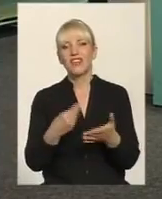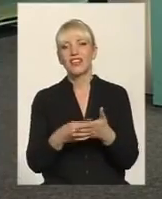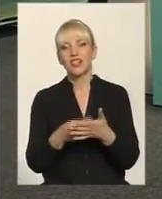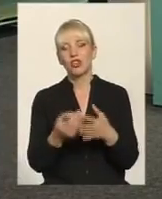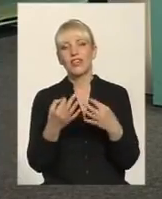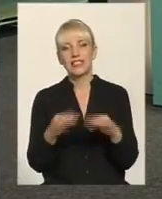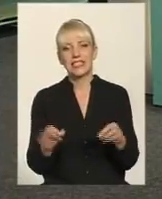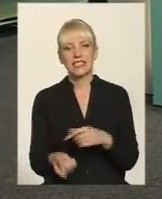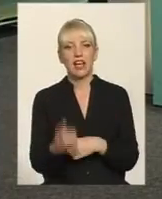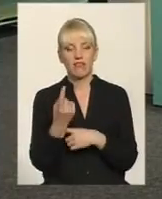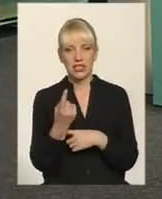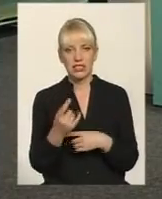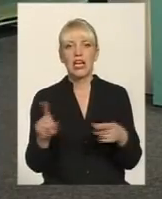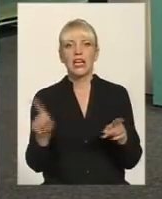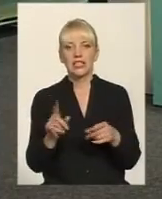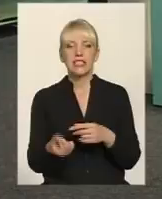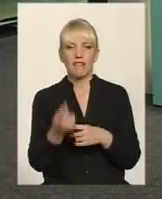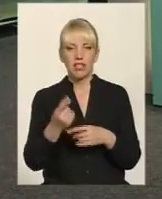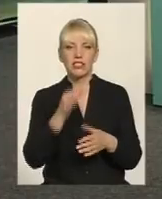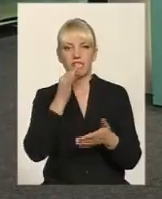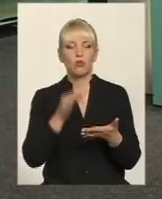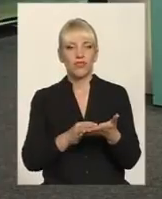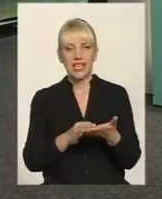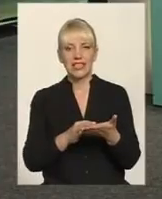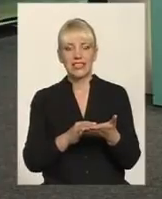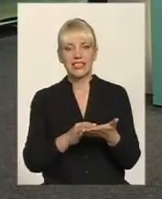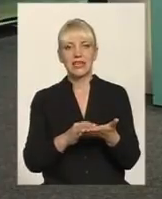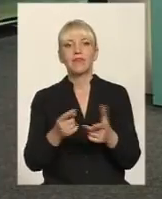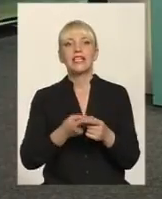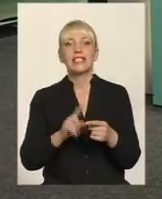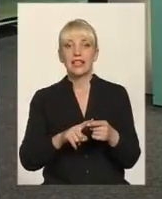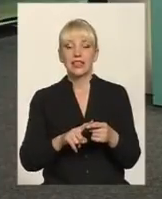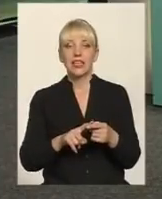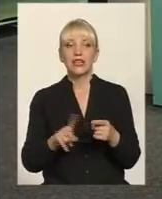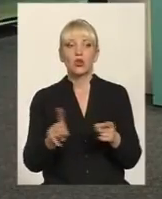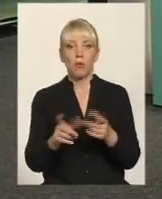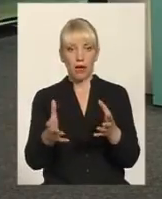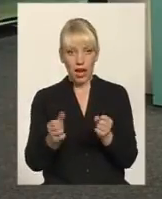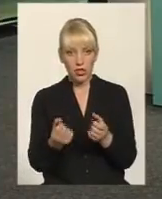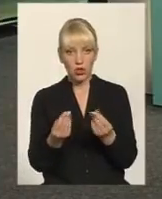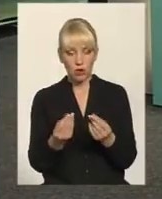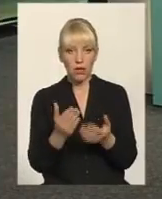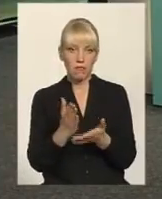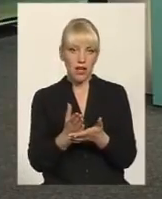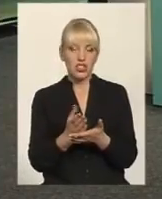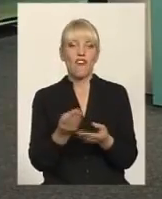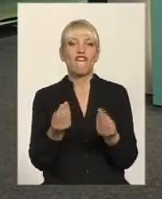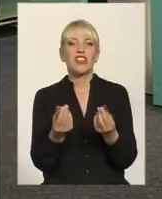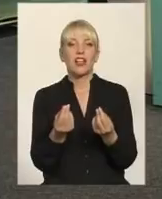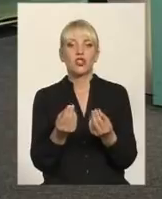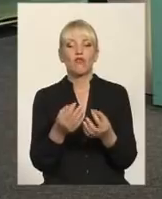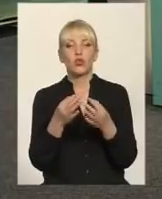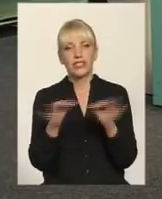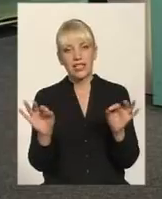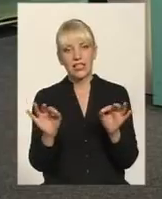'явилася і з'явилася відповідальність за те, береш гроші, маєш фінансову незалежність, маєш за нею